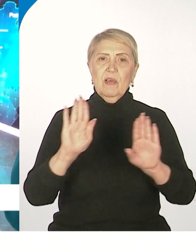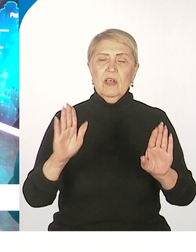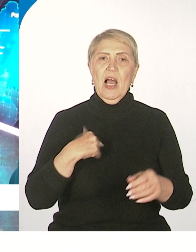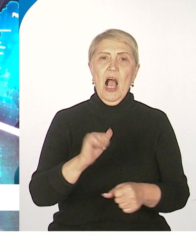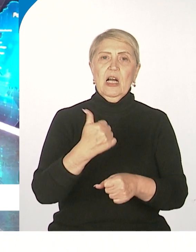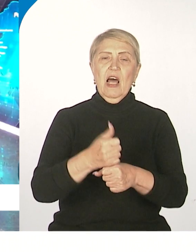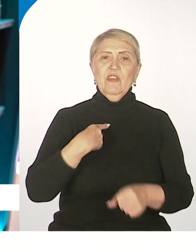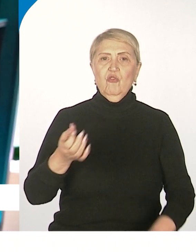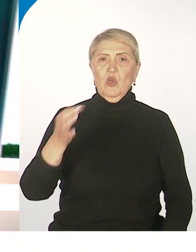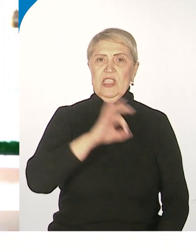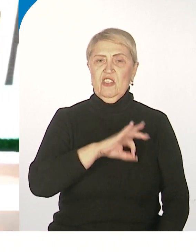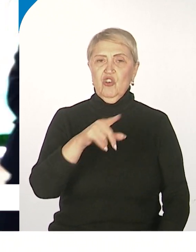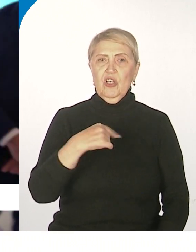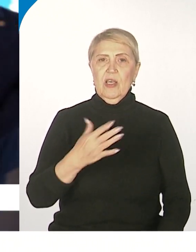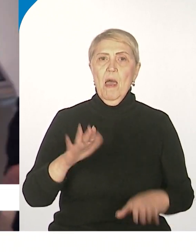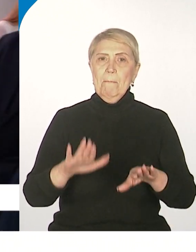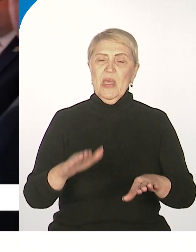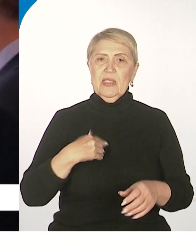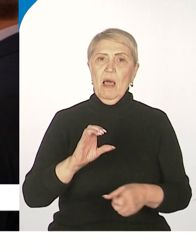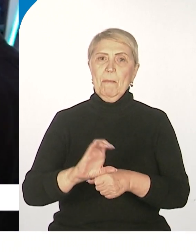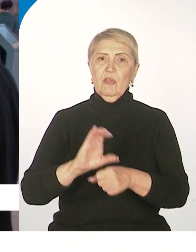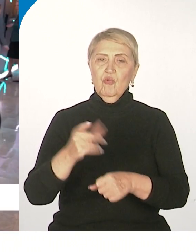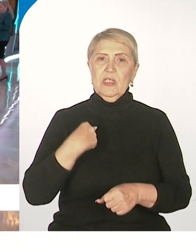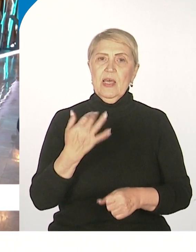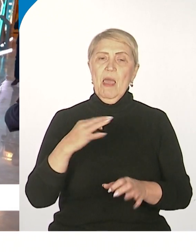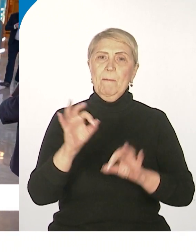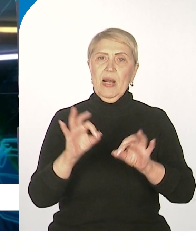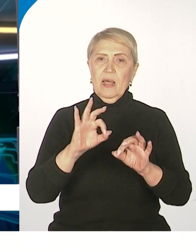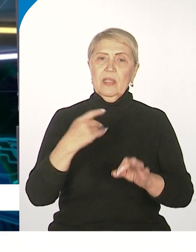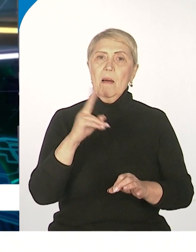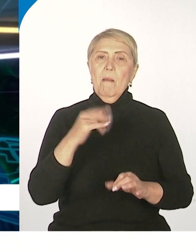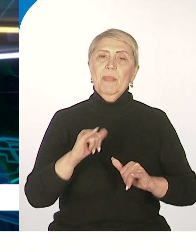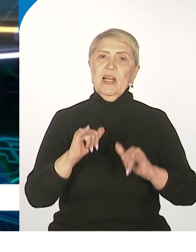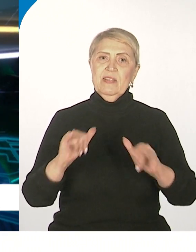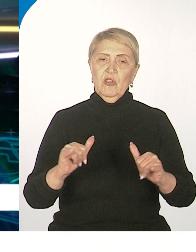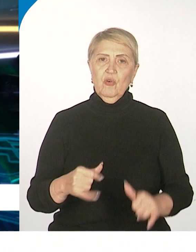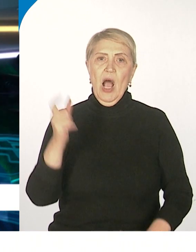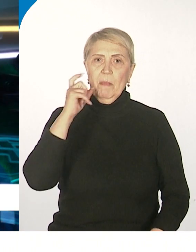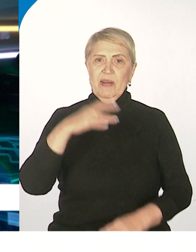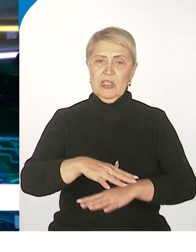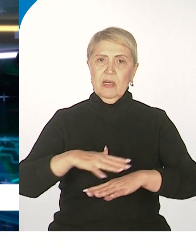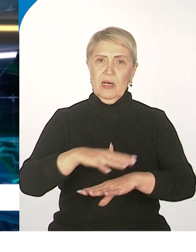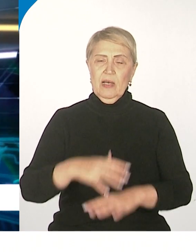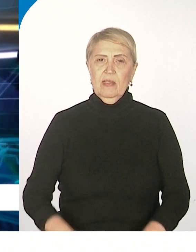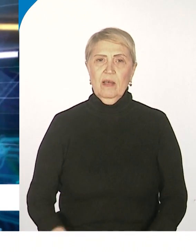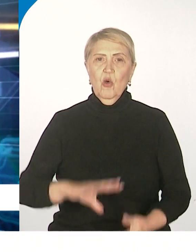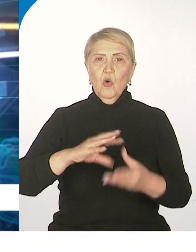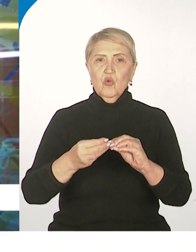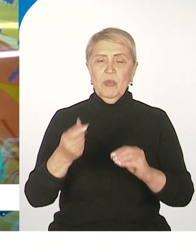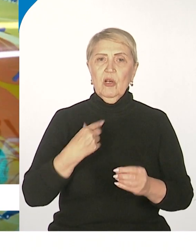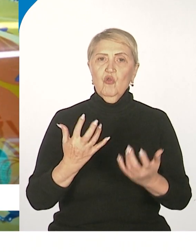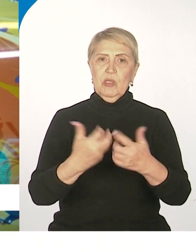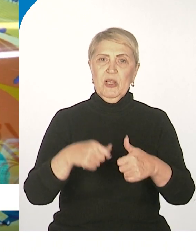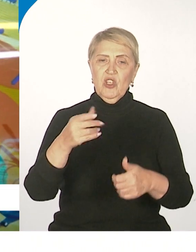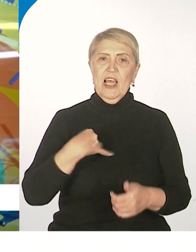региона, местная продукция и проект мастер-плана по развитию Хабаровска. Суммарно посчитали инвестиции вместе с